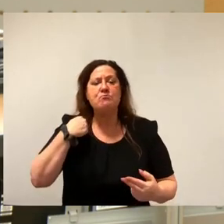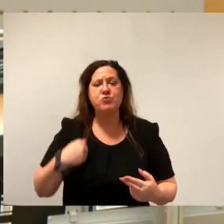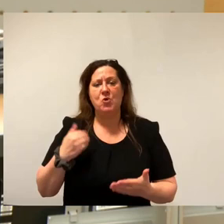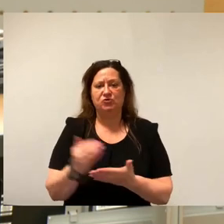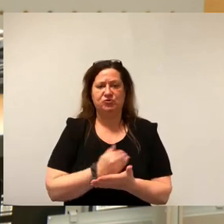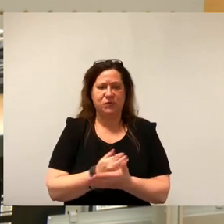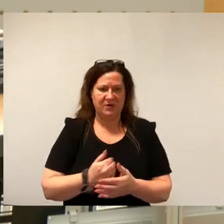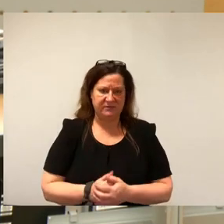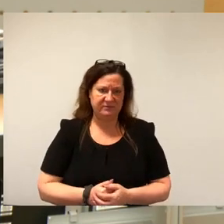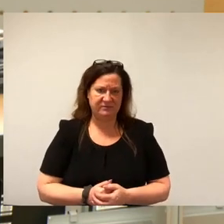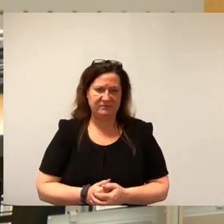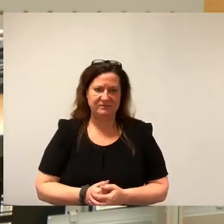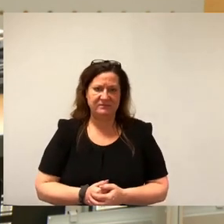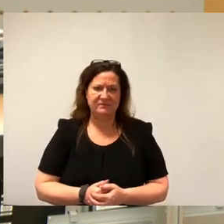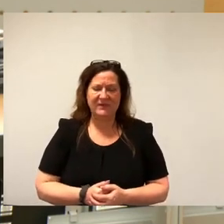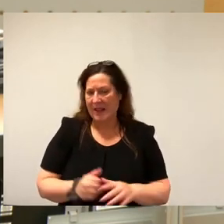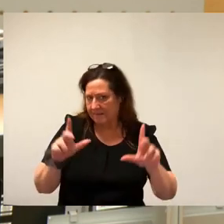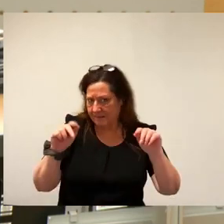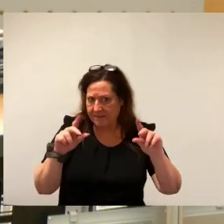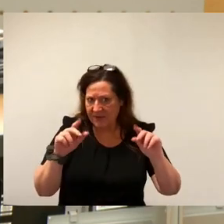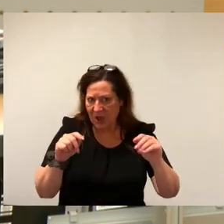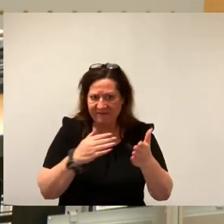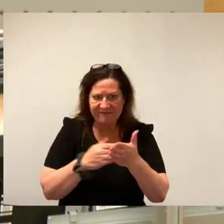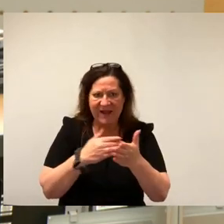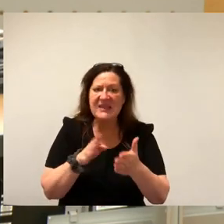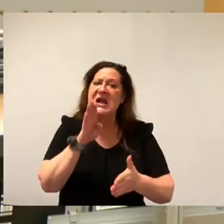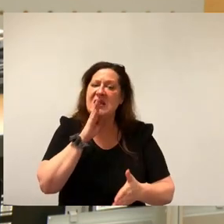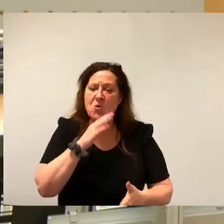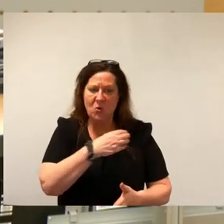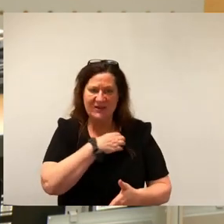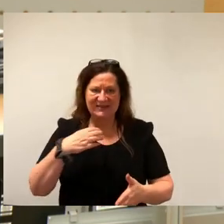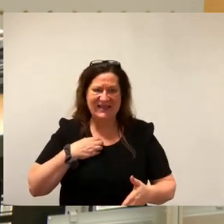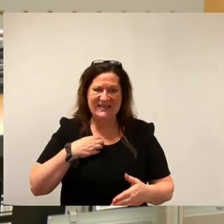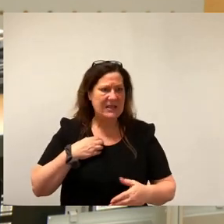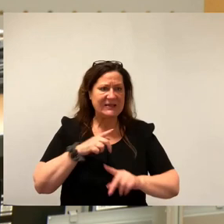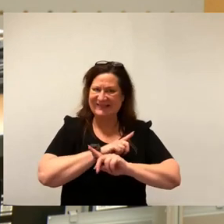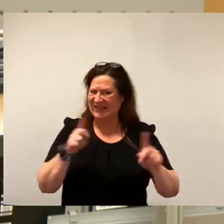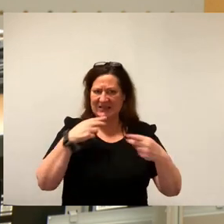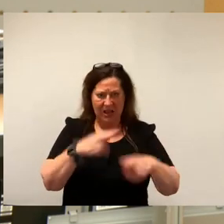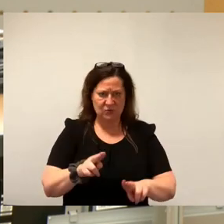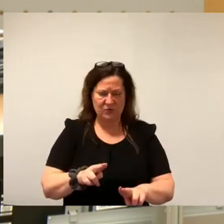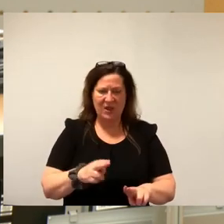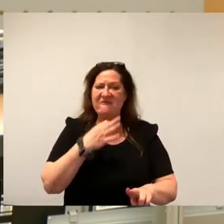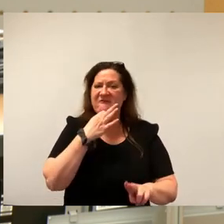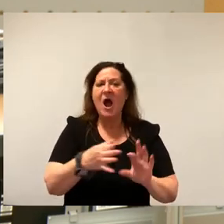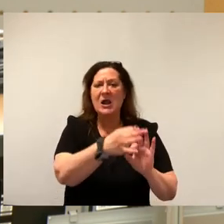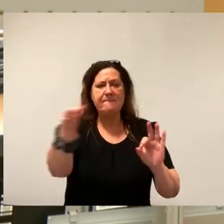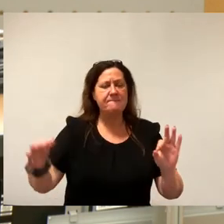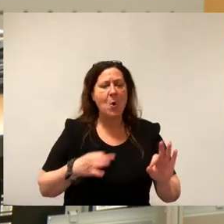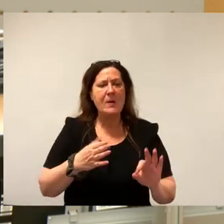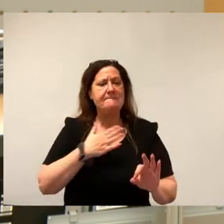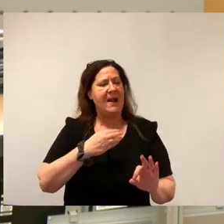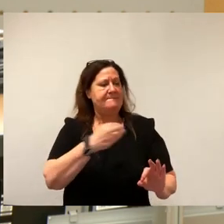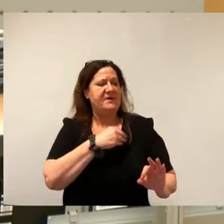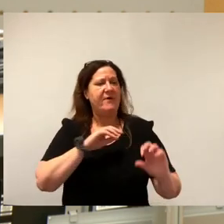Wir können uns sicher sein, dass es auch weiterhin genug Dresdner geben wird, die nicht antworten werden, weil sie diesen Fragebogen als schwerwiegenden Eingriff in ihre Privatsphäre